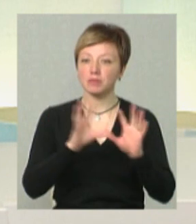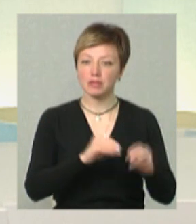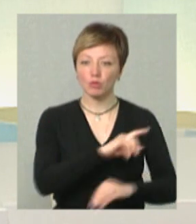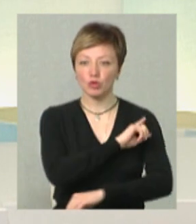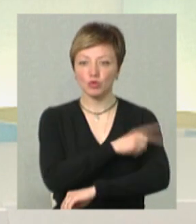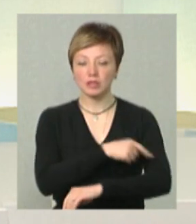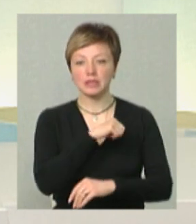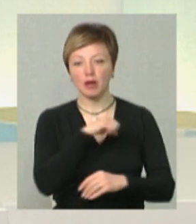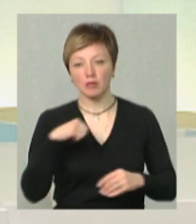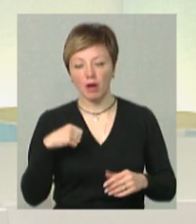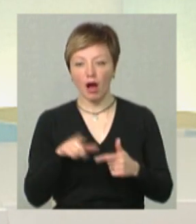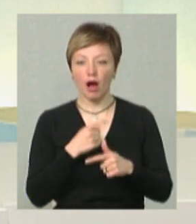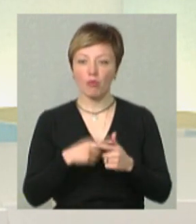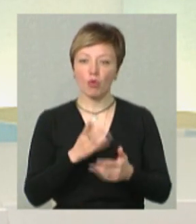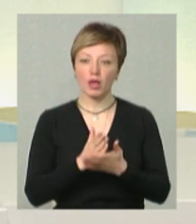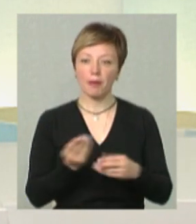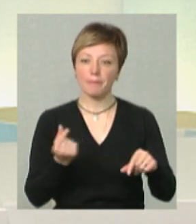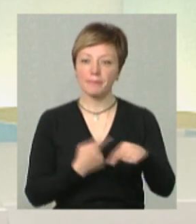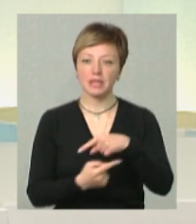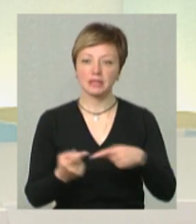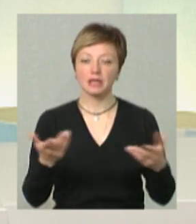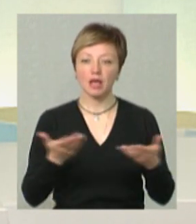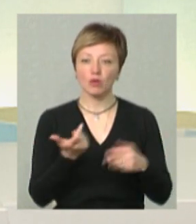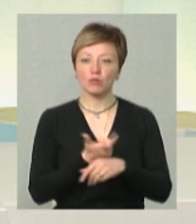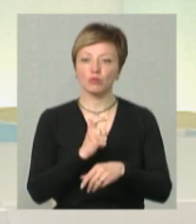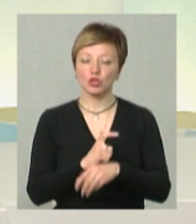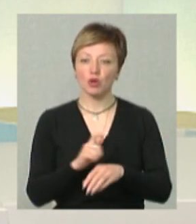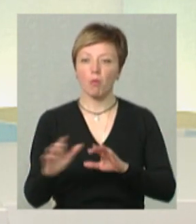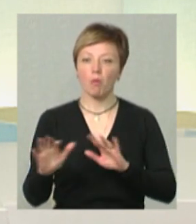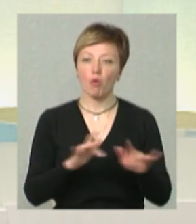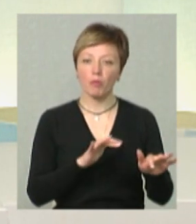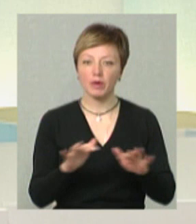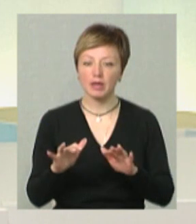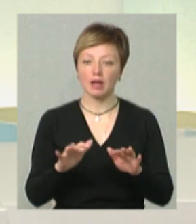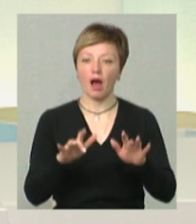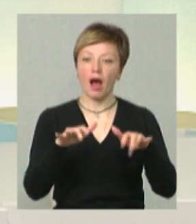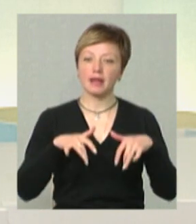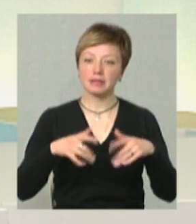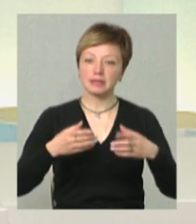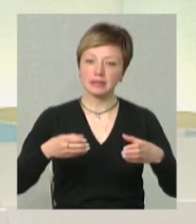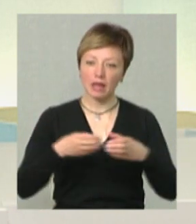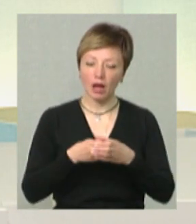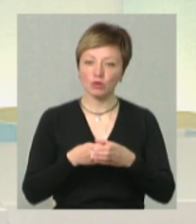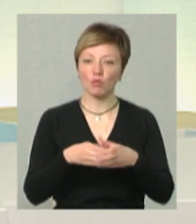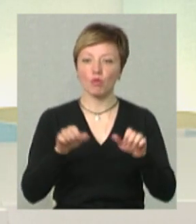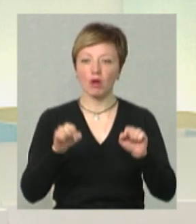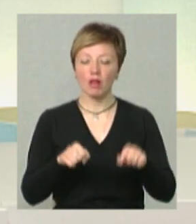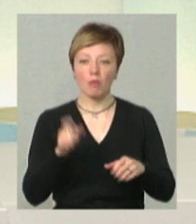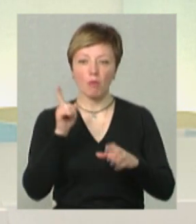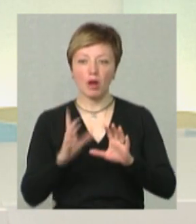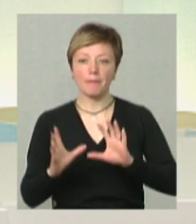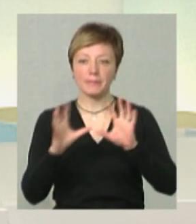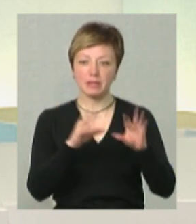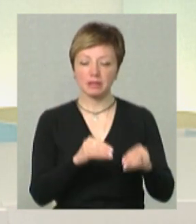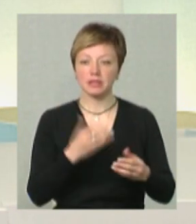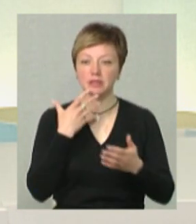самотужки, або є бізнеси, які, в принципі, більш мобільні, такі як ІТ-сектори, які змогли мобільно перенести за свій